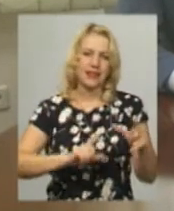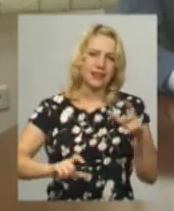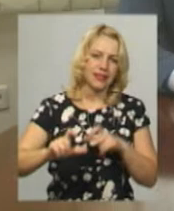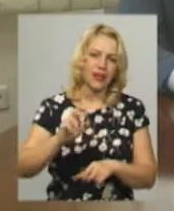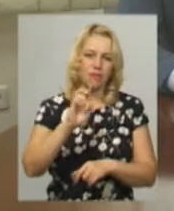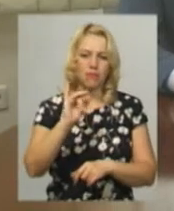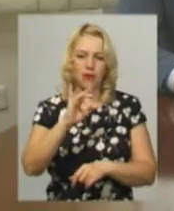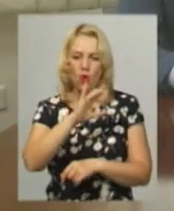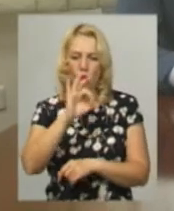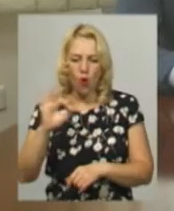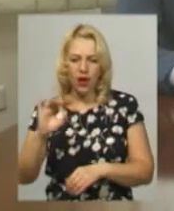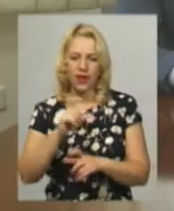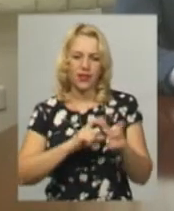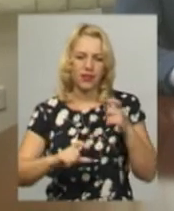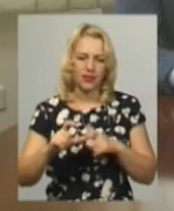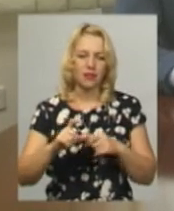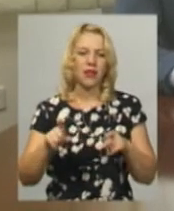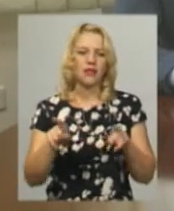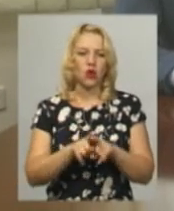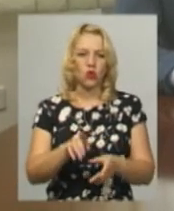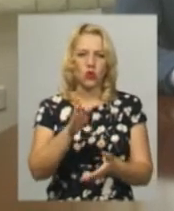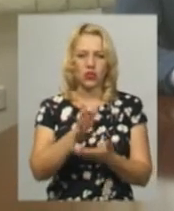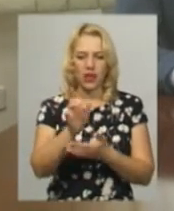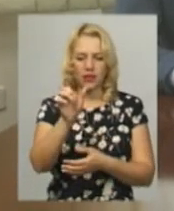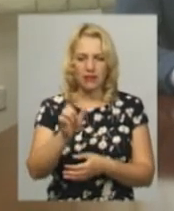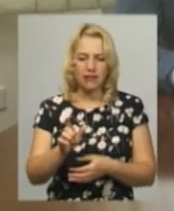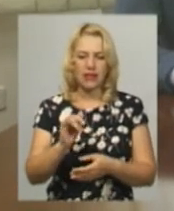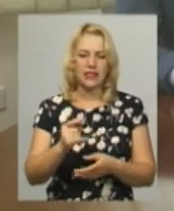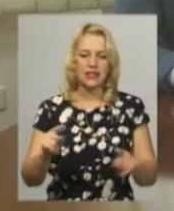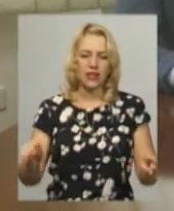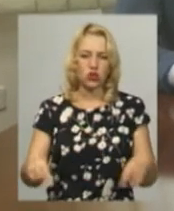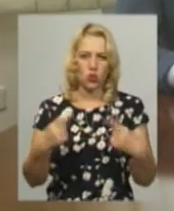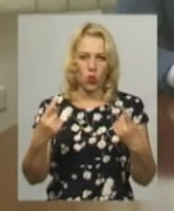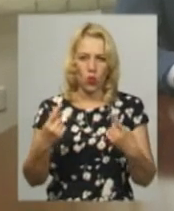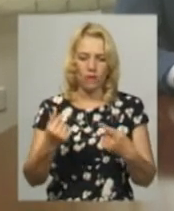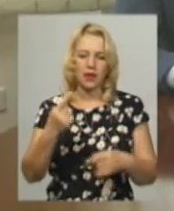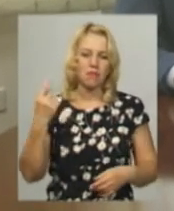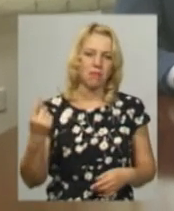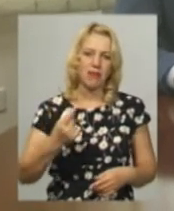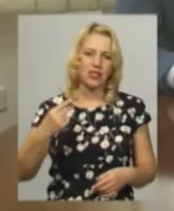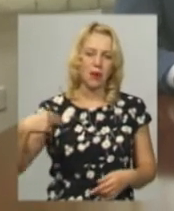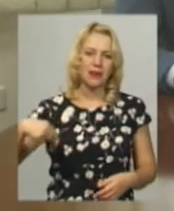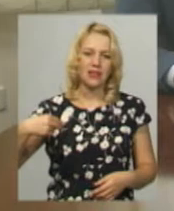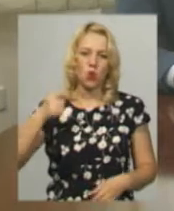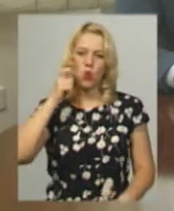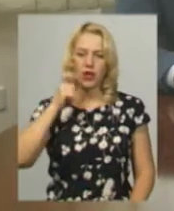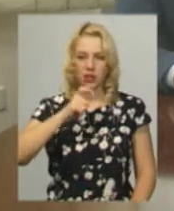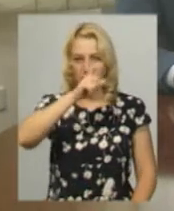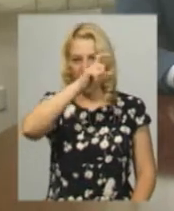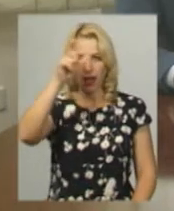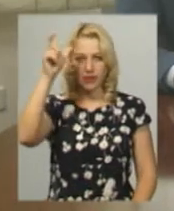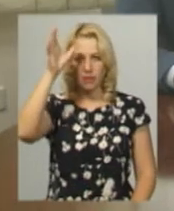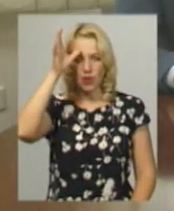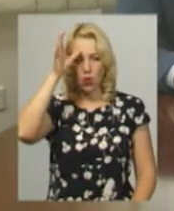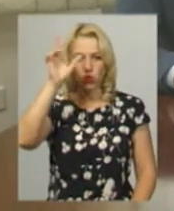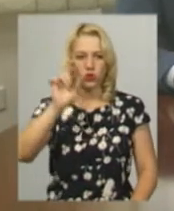радіології. Він також є одним із засновників і першим президентом Української академії наук,